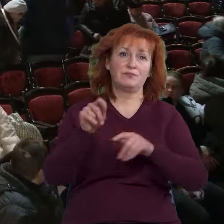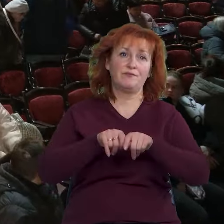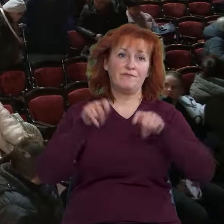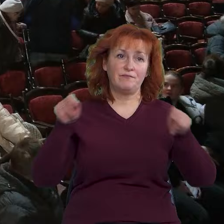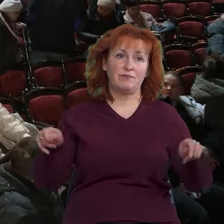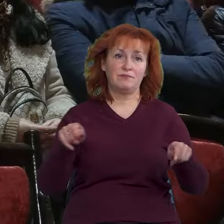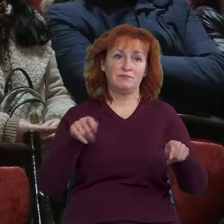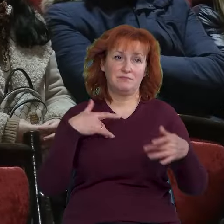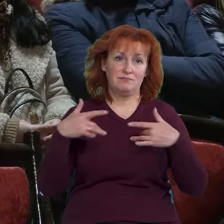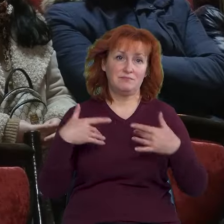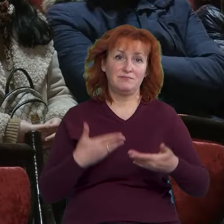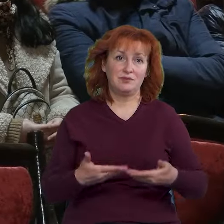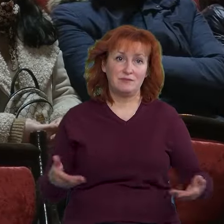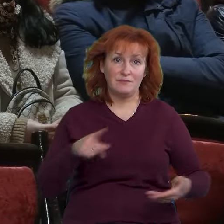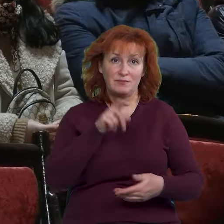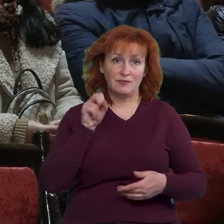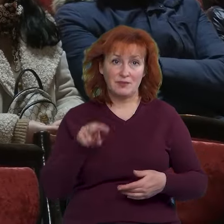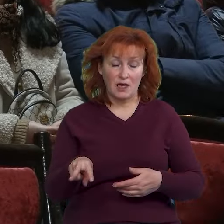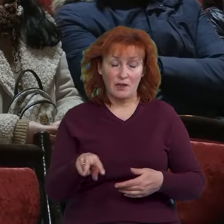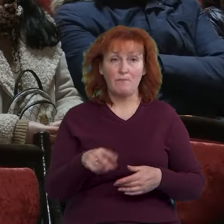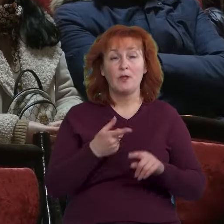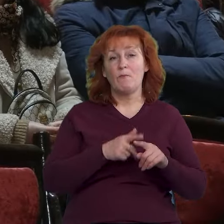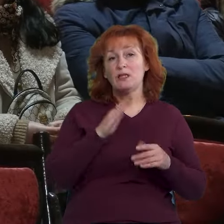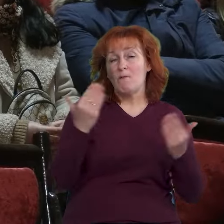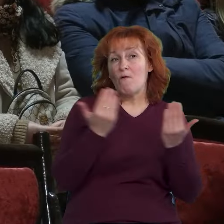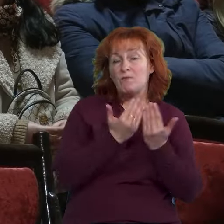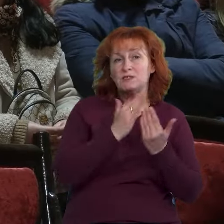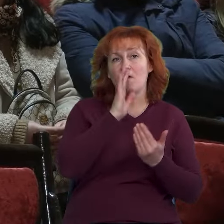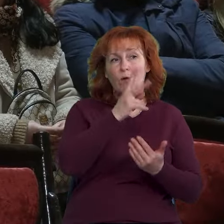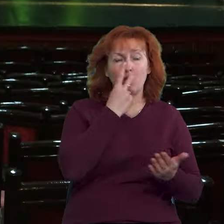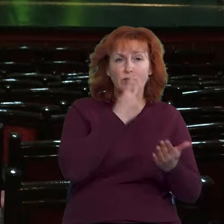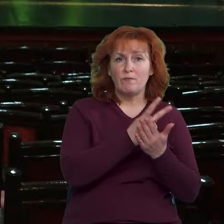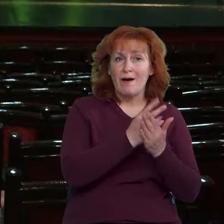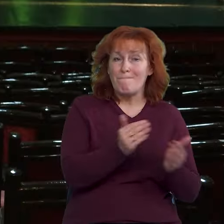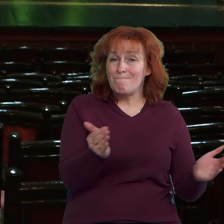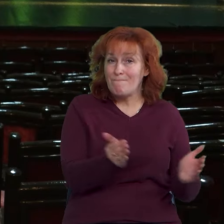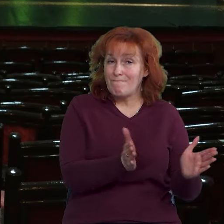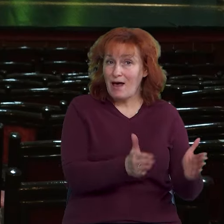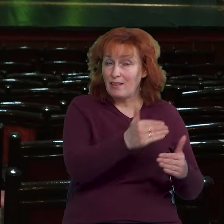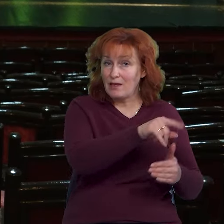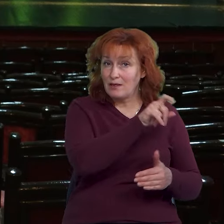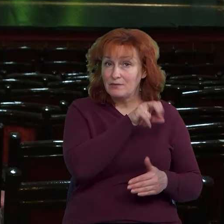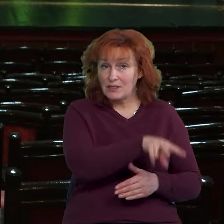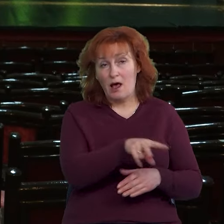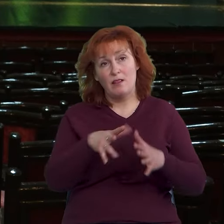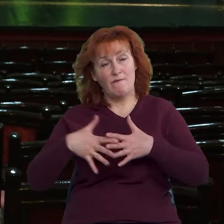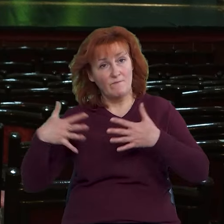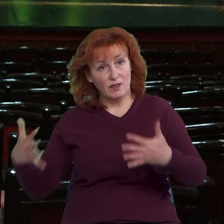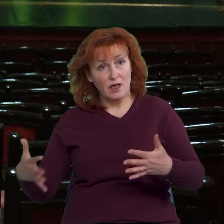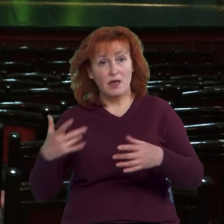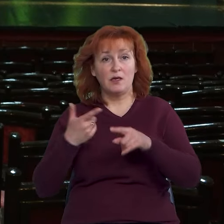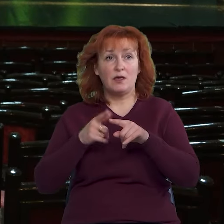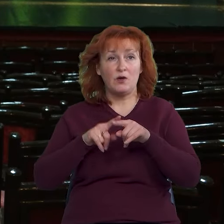комбінованому режимі. Вистави проводитимуть як у великій, так і у малій глядацьких залах. Паралельно йтиме консервація